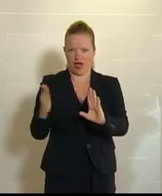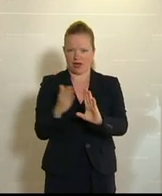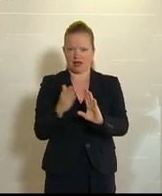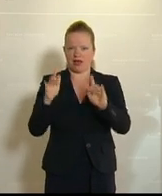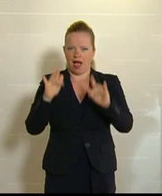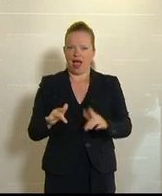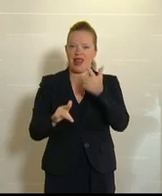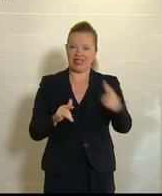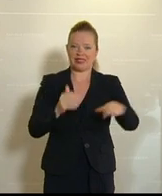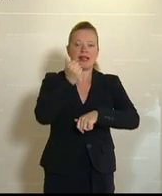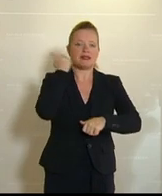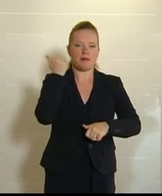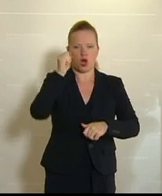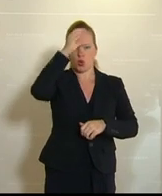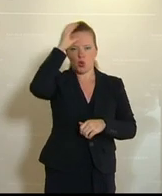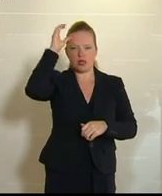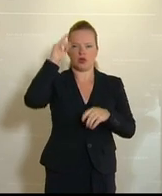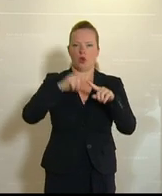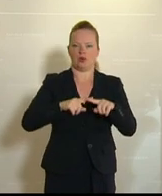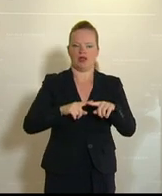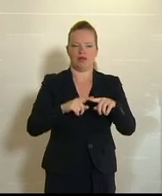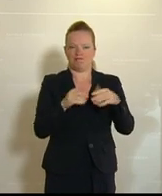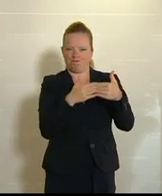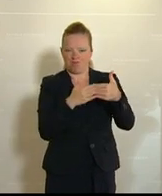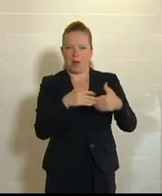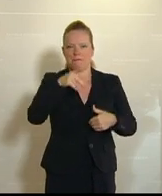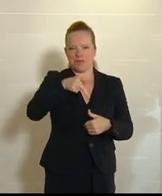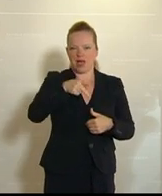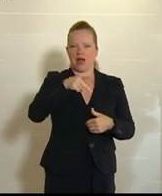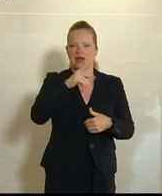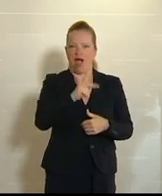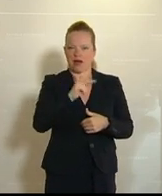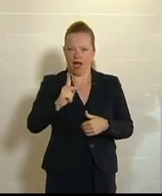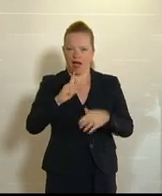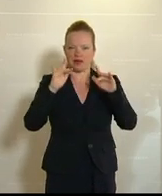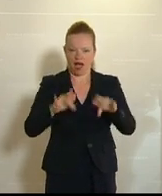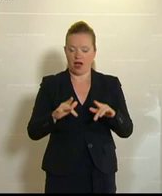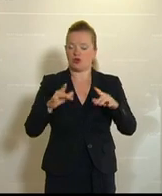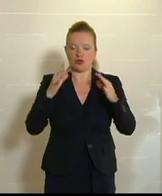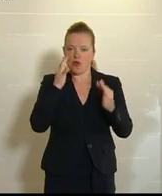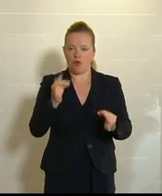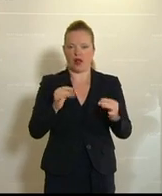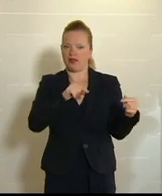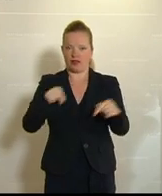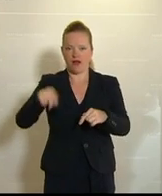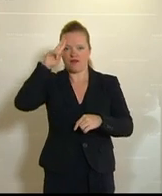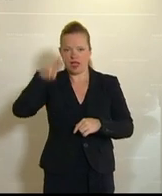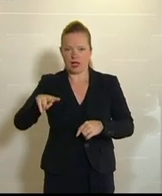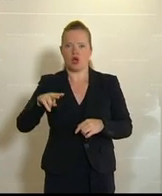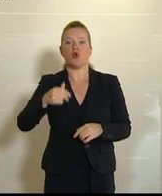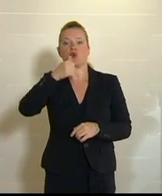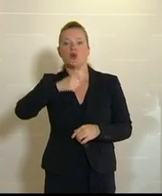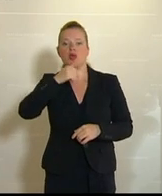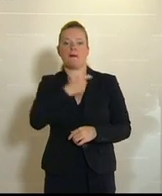linksextremistische Kurden und Sympathisanten der PKK mittendrin, ihr Aushängeschild in Wien, die grüne